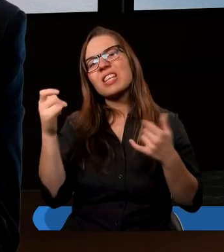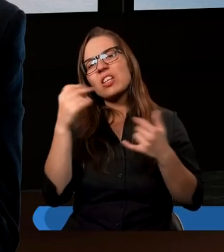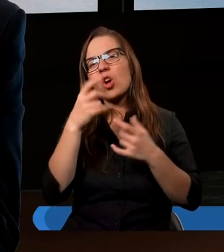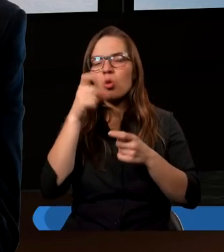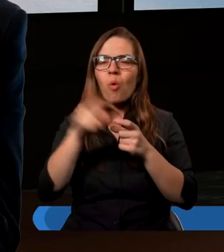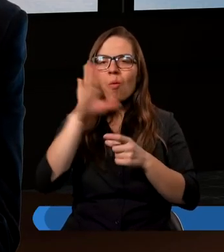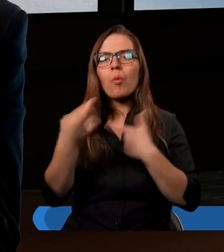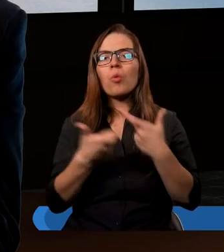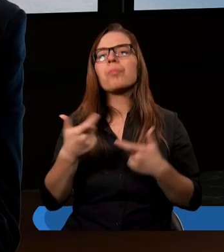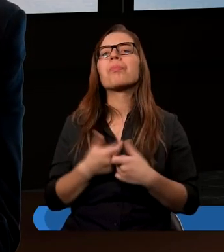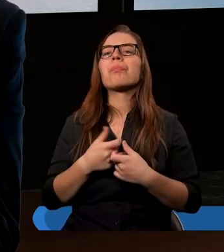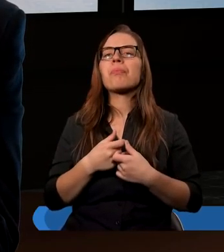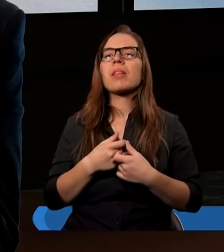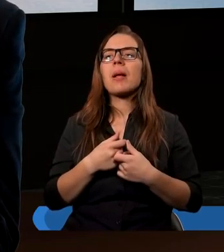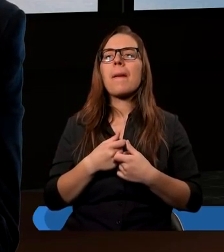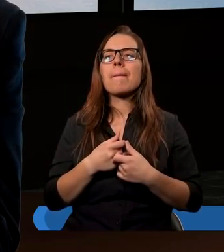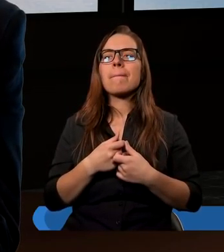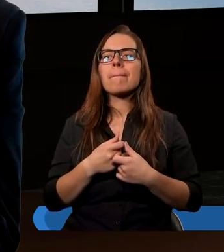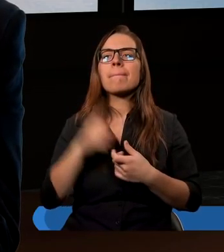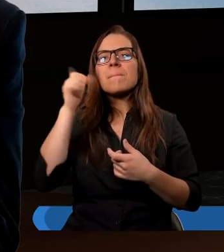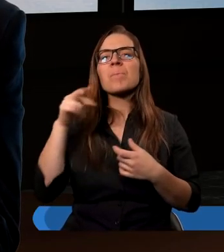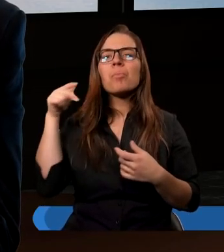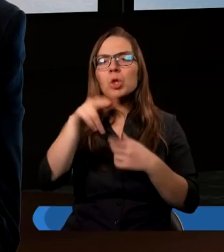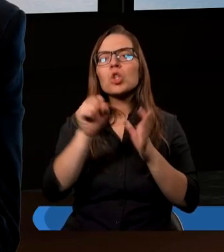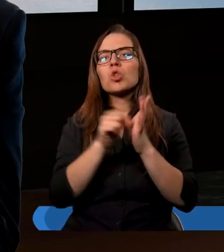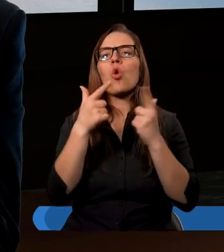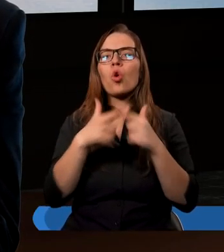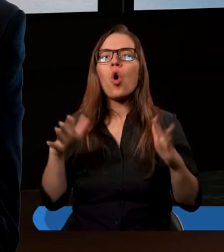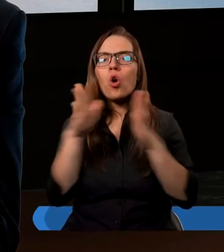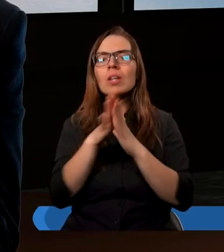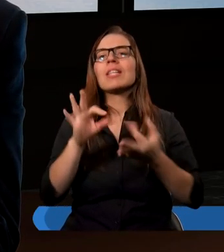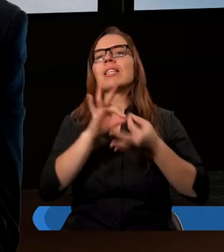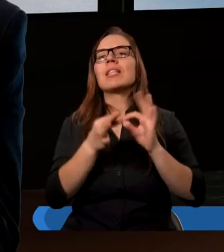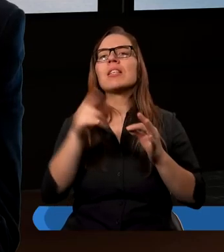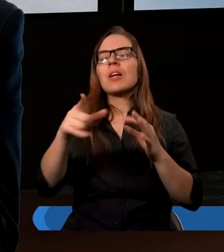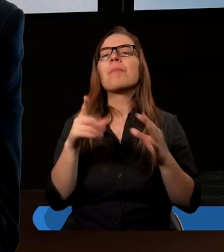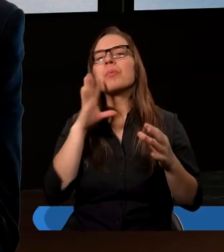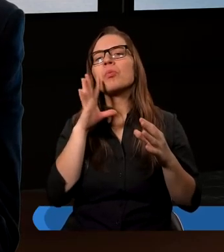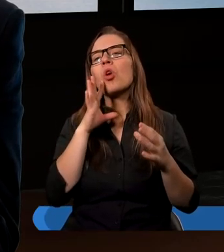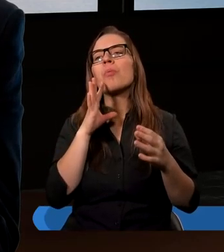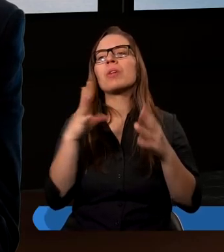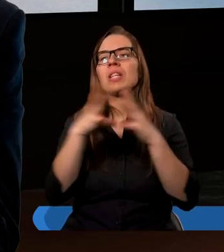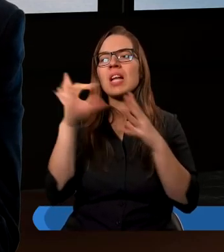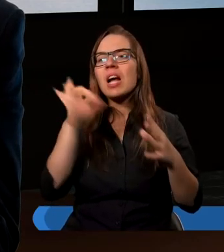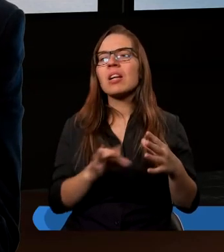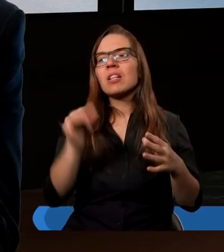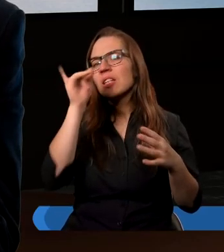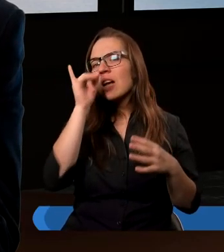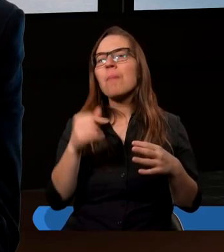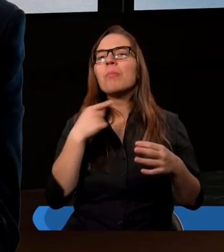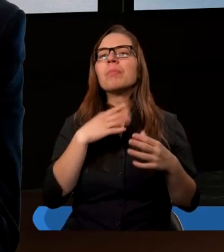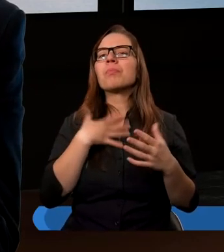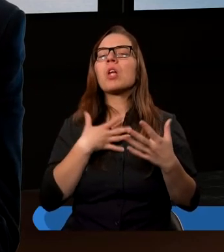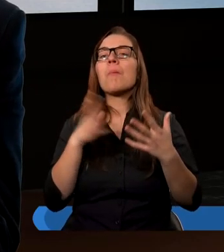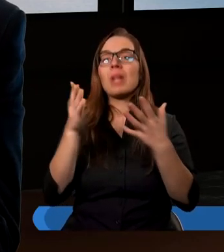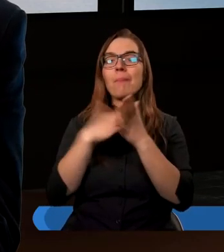Boże, nie mogli podjąć decyzji o przyjściu do Kościoła ze względu na dziesięcinę. Nie mogli przełknąć tego. To